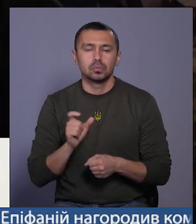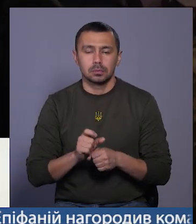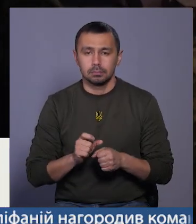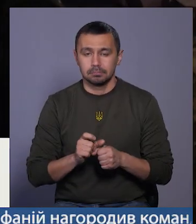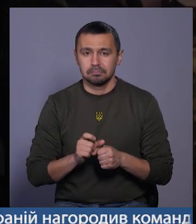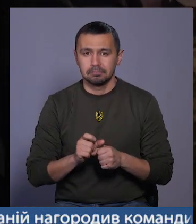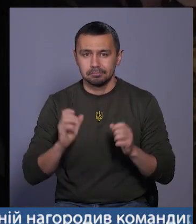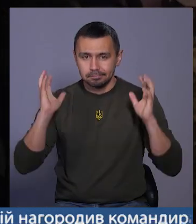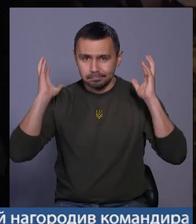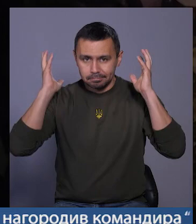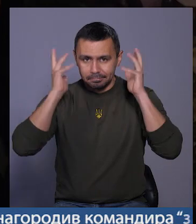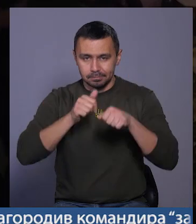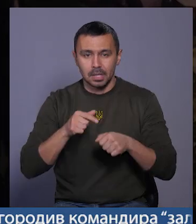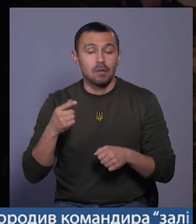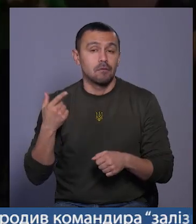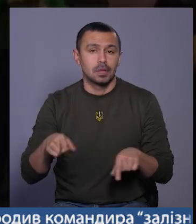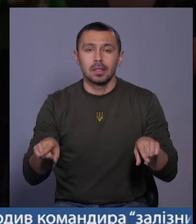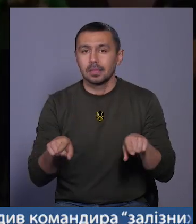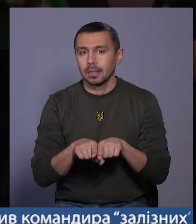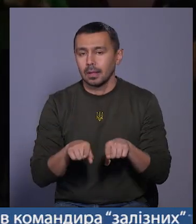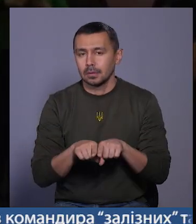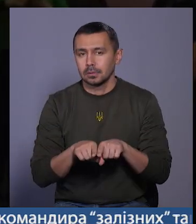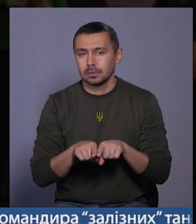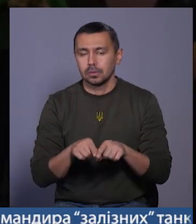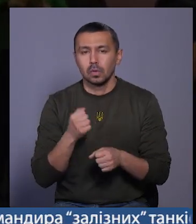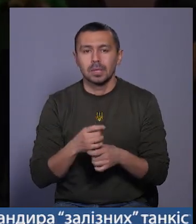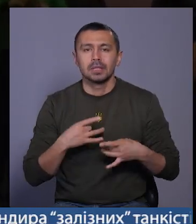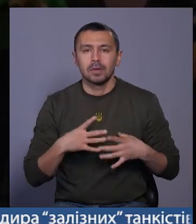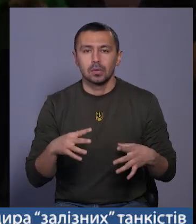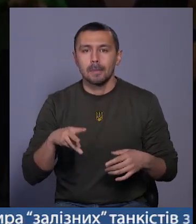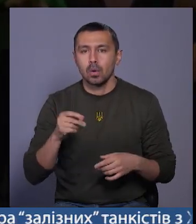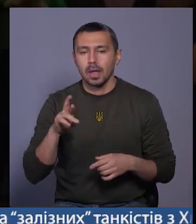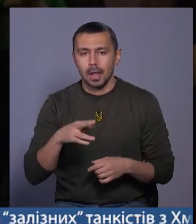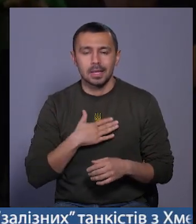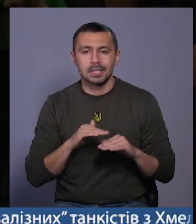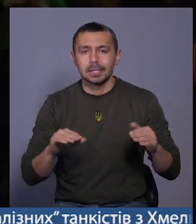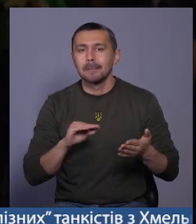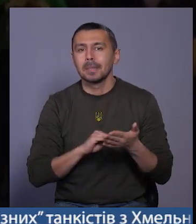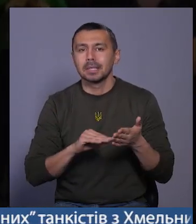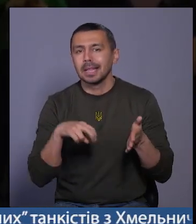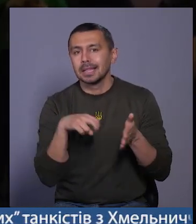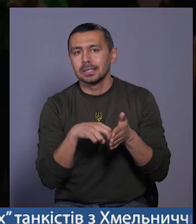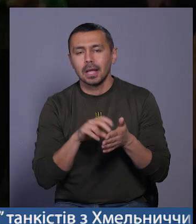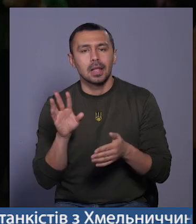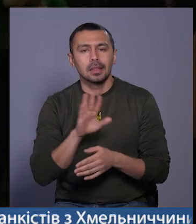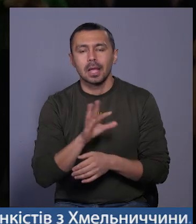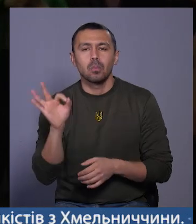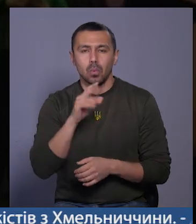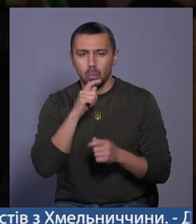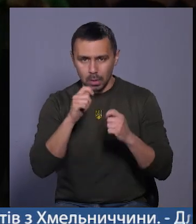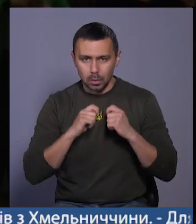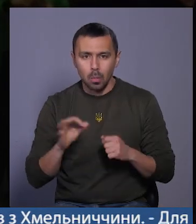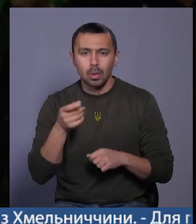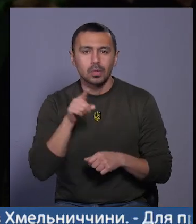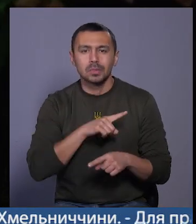захваті. І вони, навіть в полосвяту Святого Миколая, наші діти писали листи не про подарунки,